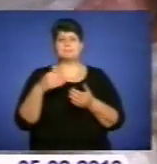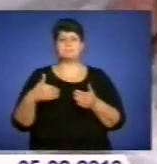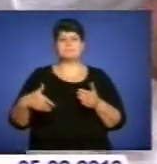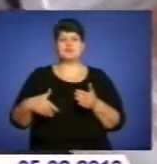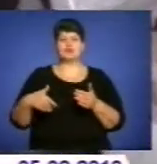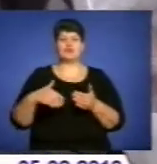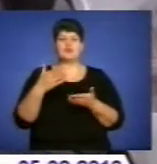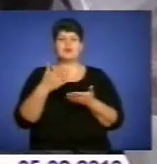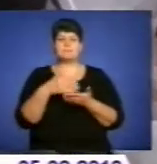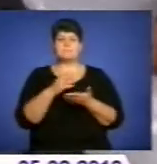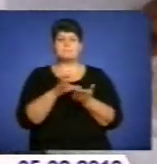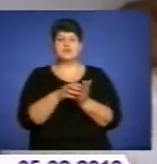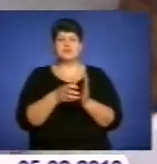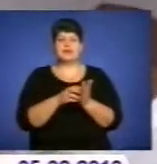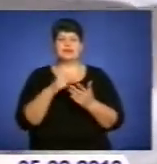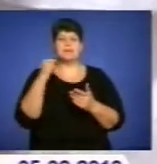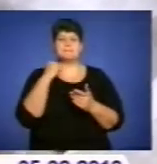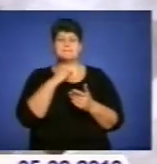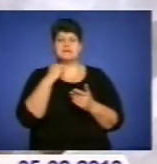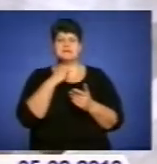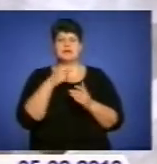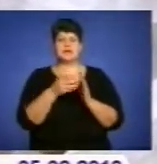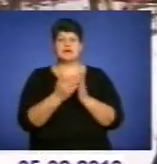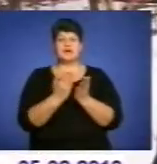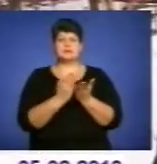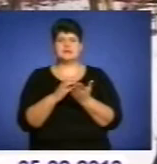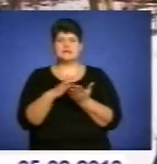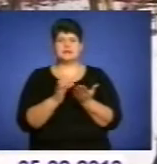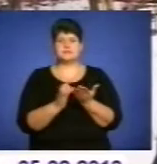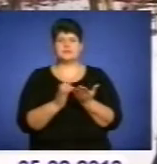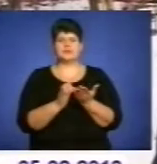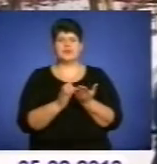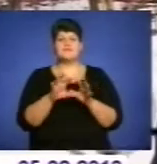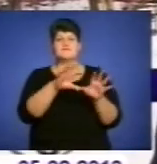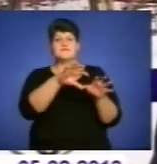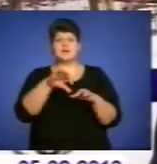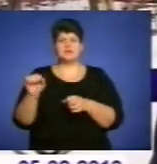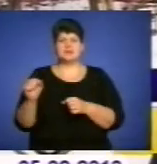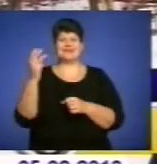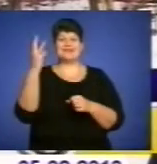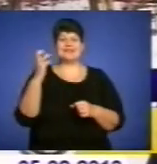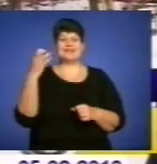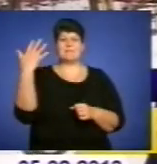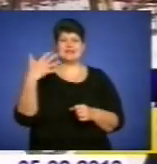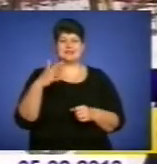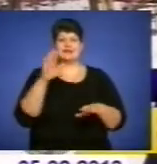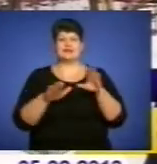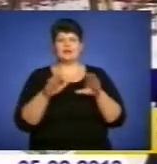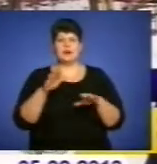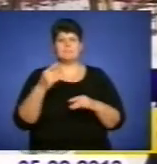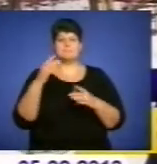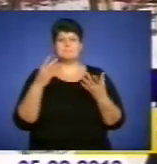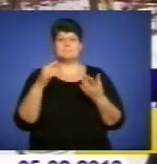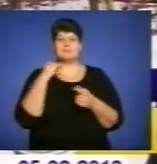копчені кури, м'ясні хлібці. В ході перевірки даного підприємства комісійно з обігу вилучено 350 кілограм м'ясної сировини